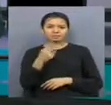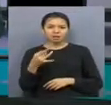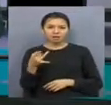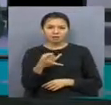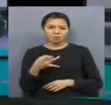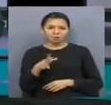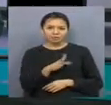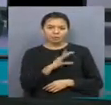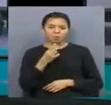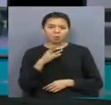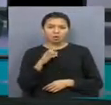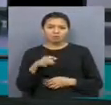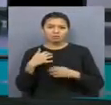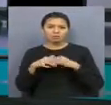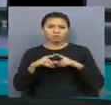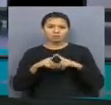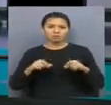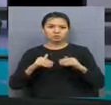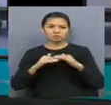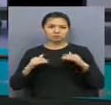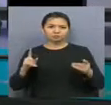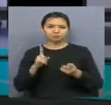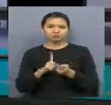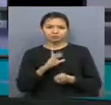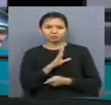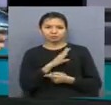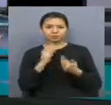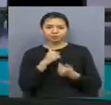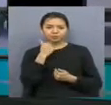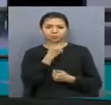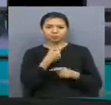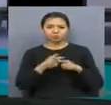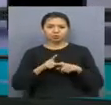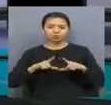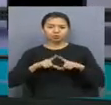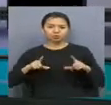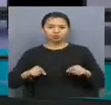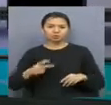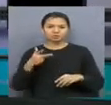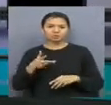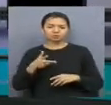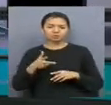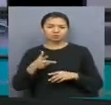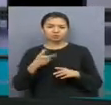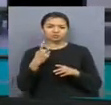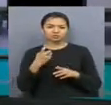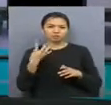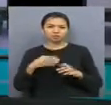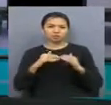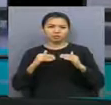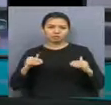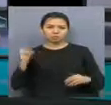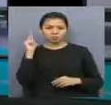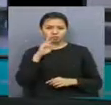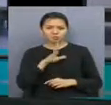ғарасты ғойанды орта мектебінің оқушылар менгіздесті. Бұл бұл мектептің табалдырығын 3.240 балы аттады.